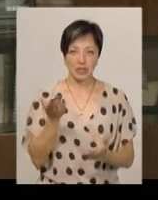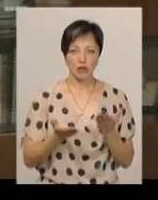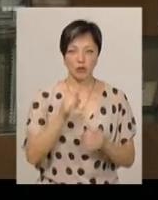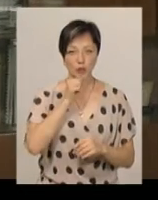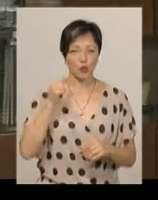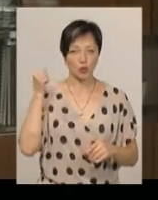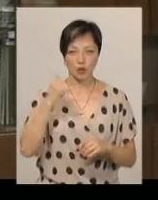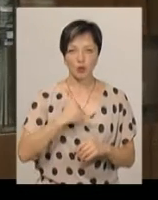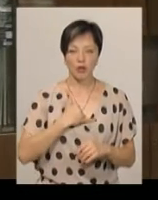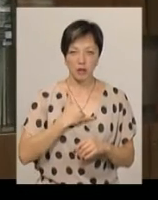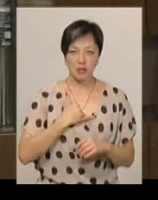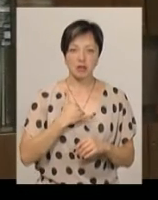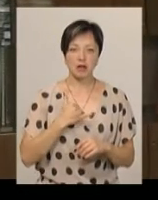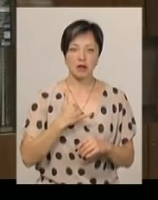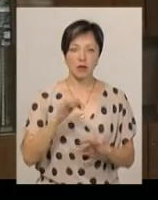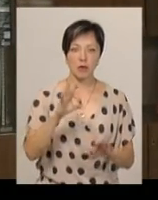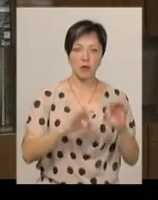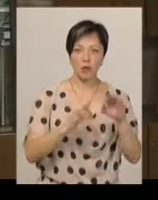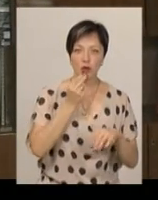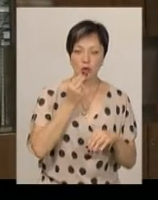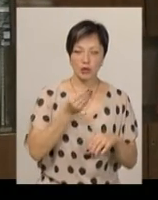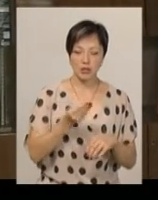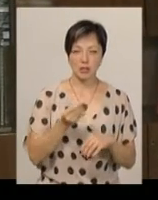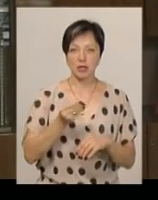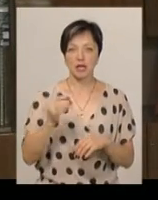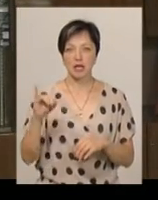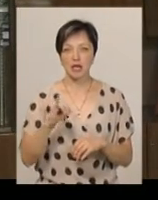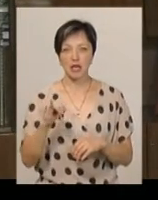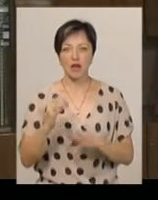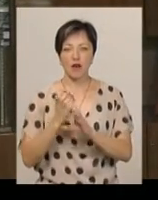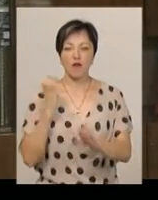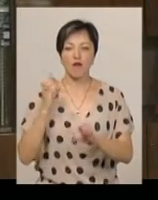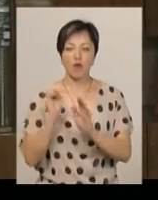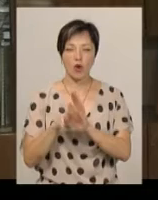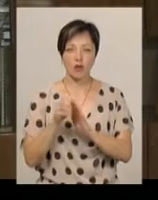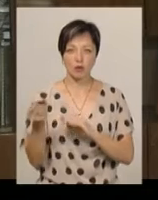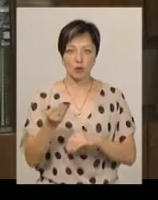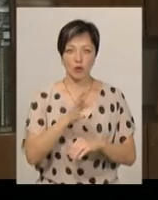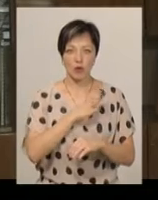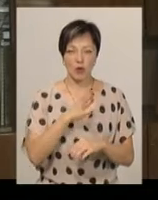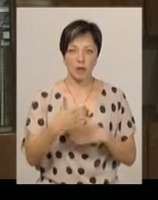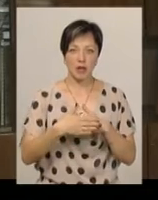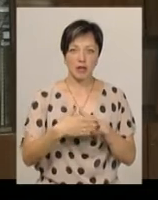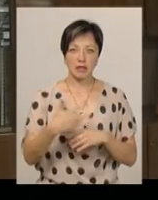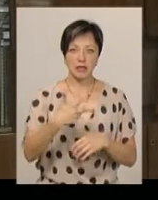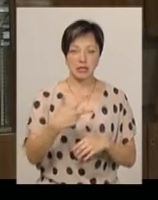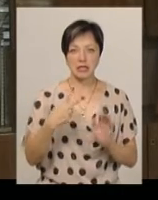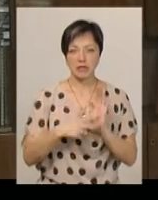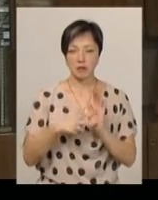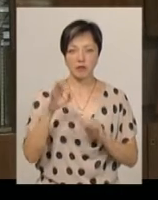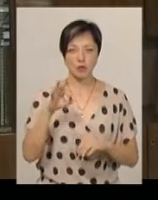в минулому році в нас відношення між продовольчим зерном і форажним зерном складалося десь в межах 30